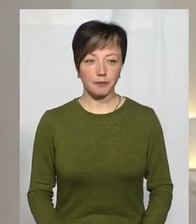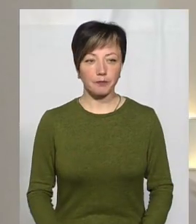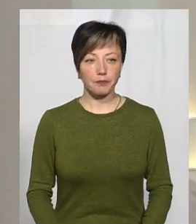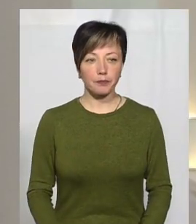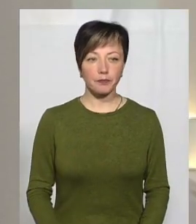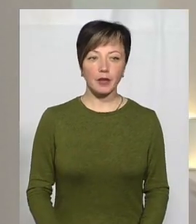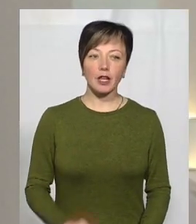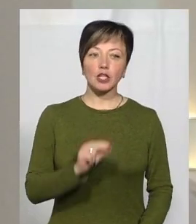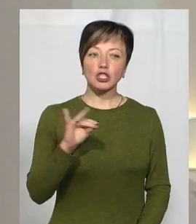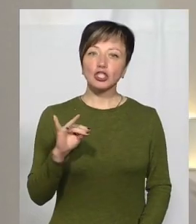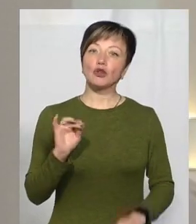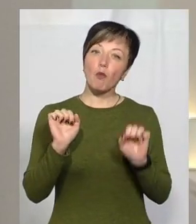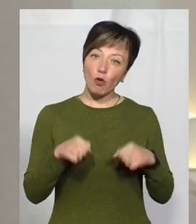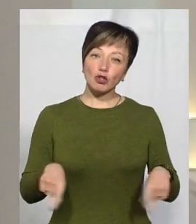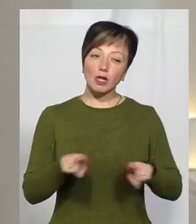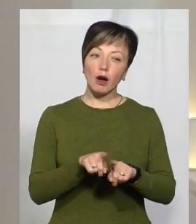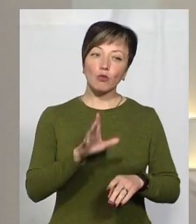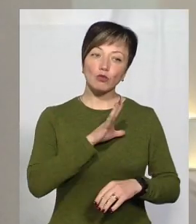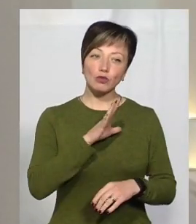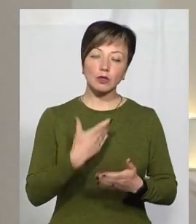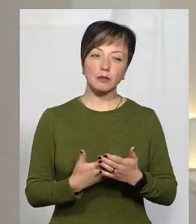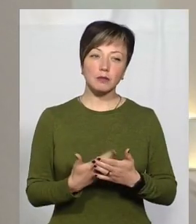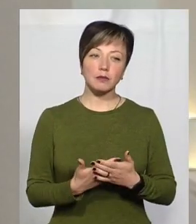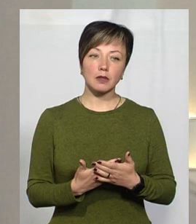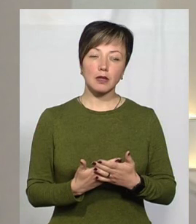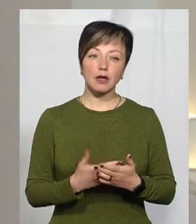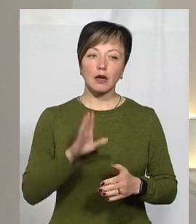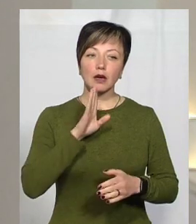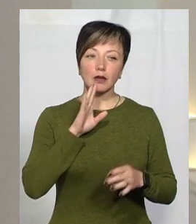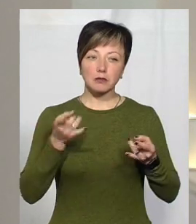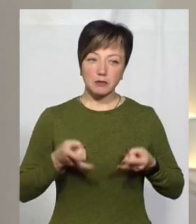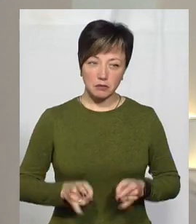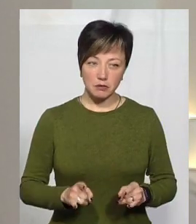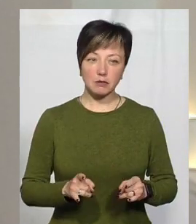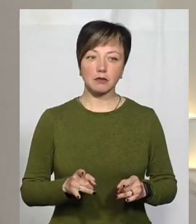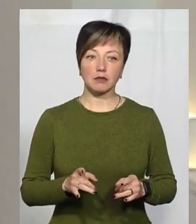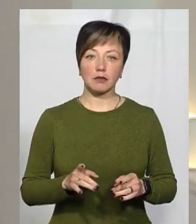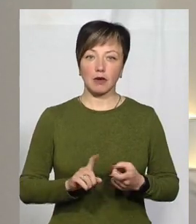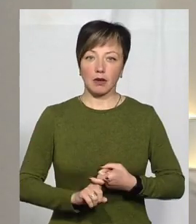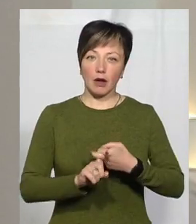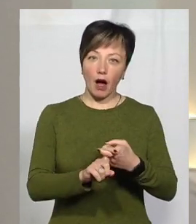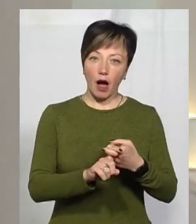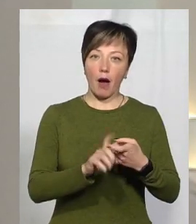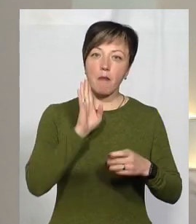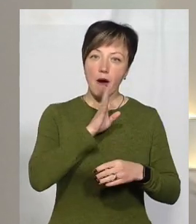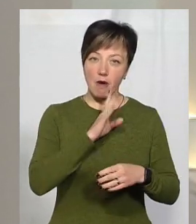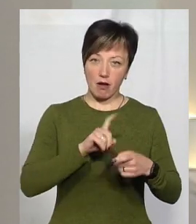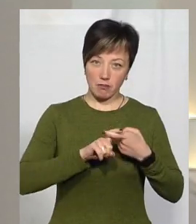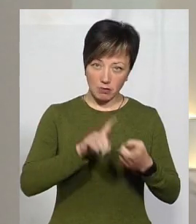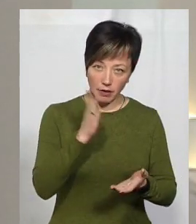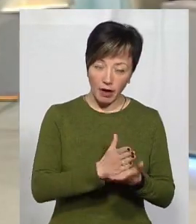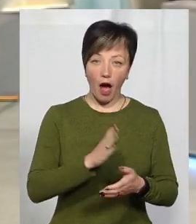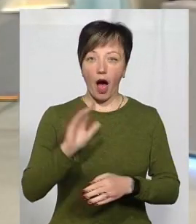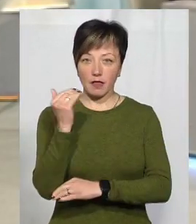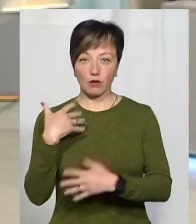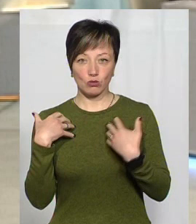А чи може так бути, що породілля інфікована, а дитина здорова?